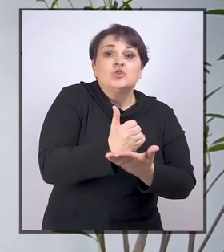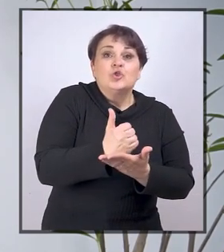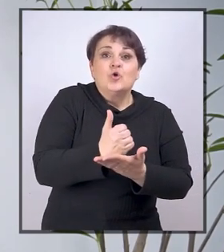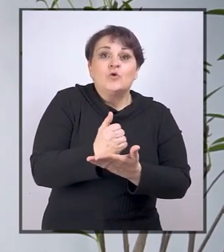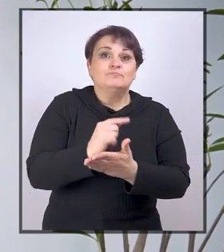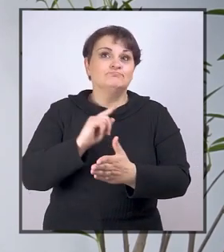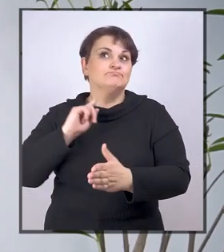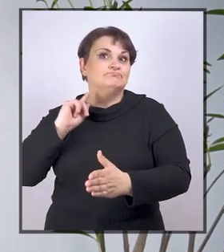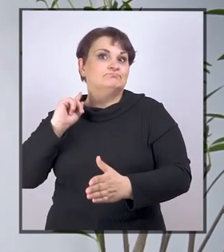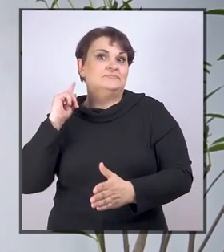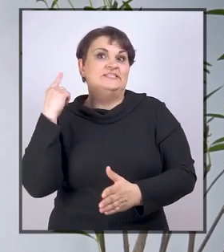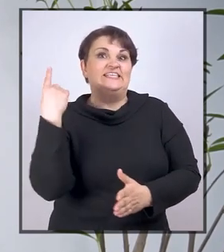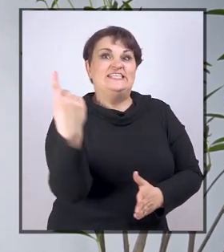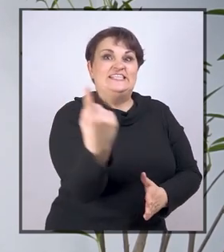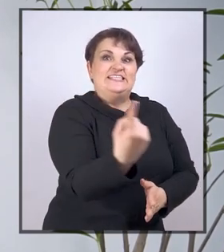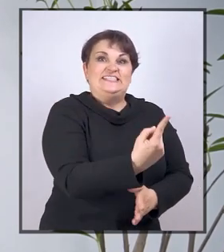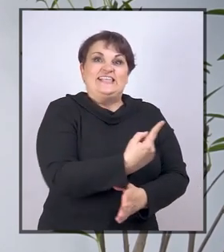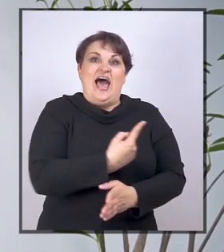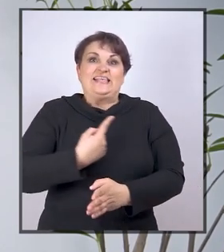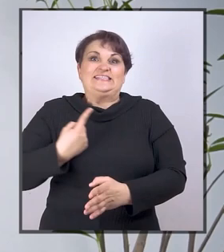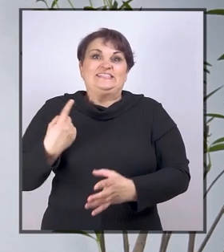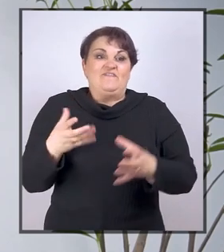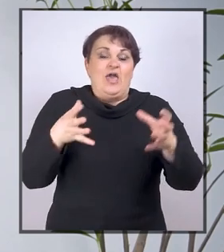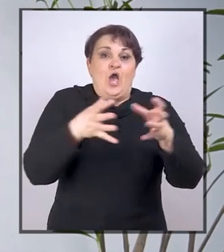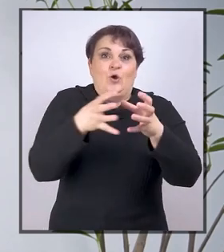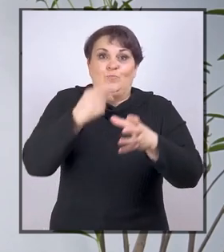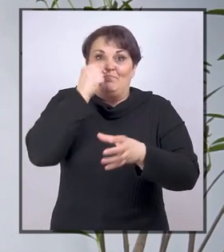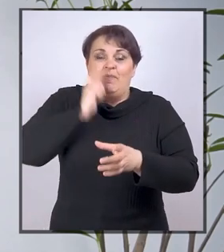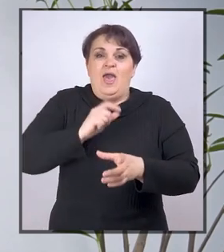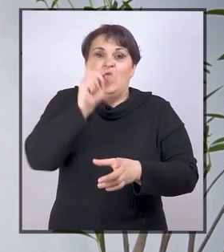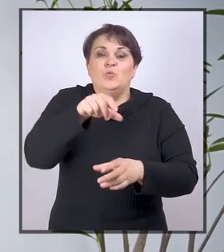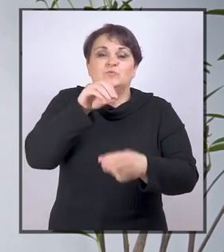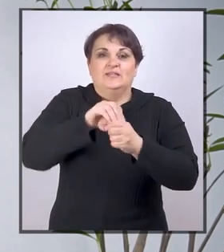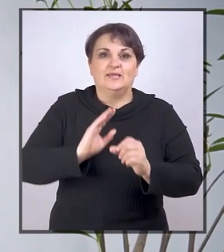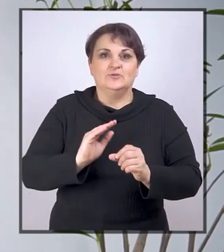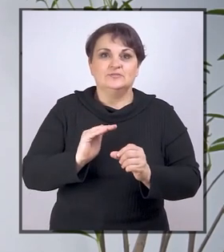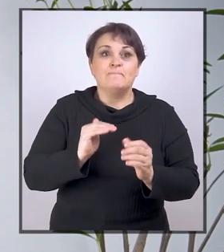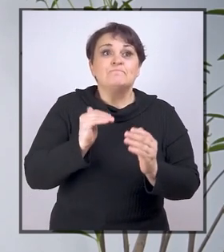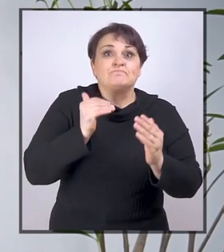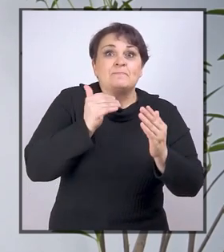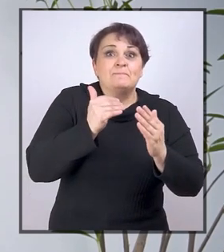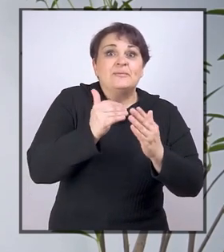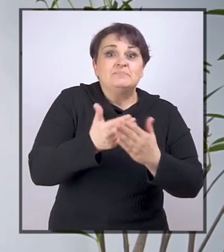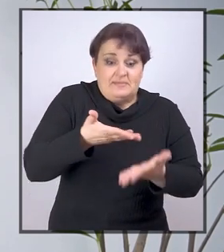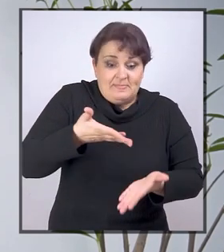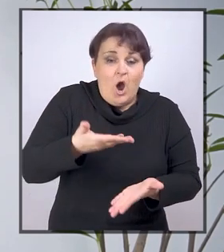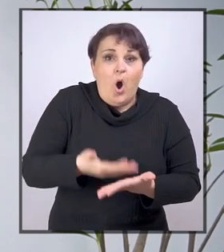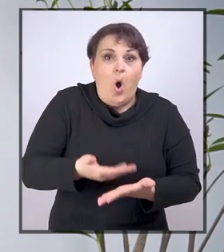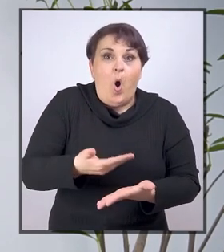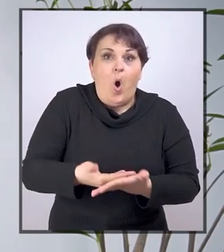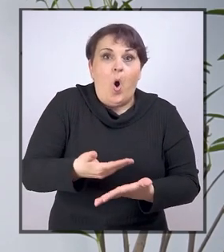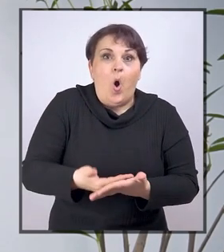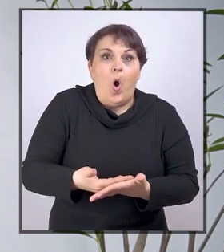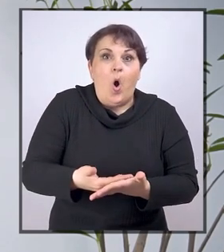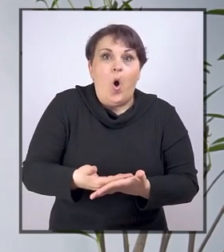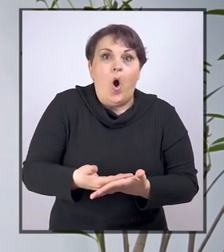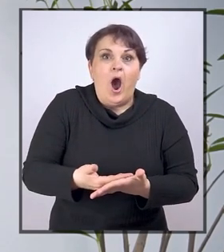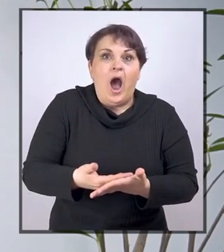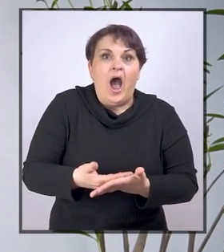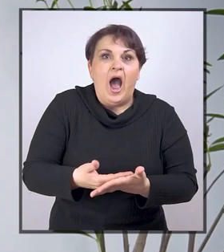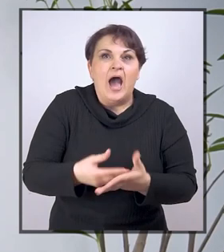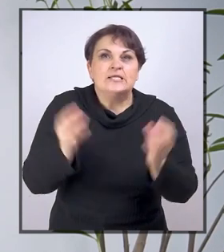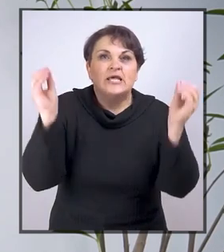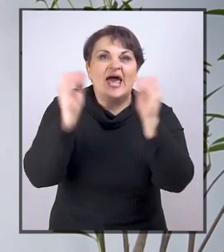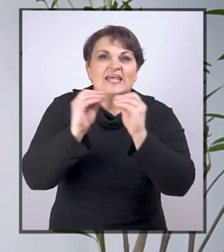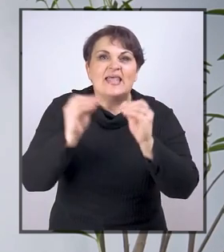je od koristi za cijele grupe stanovništva. Pristupačnost se temelji na